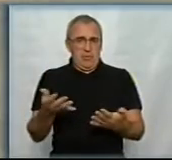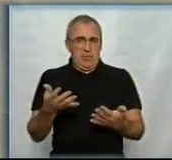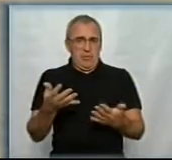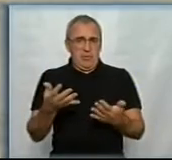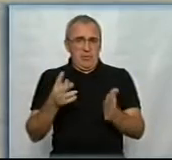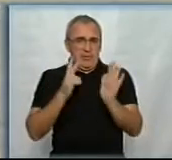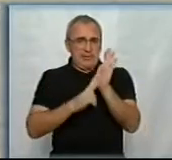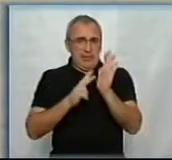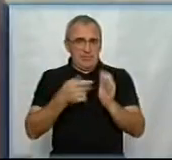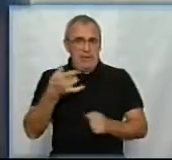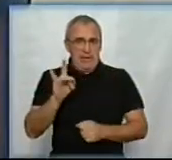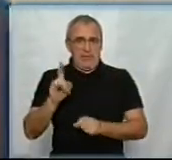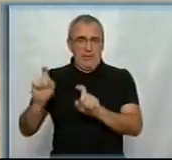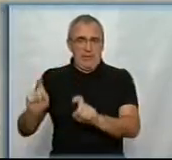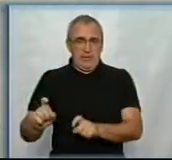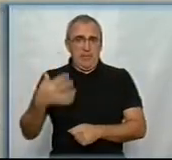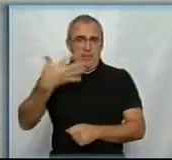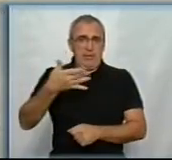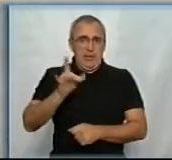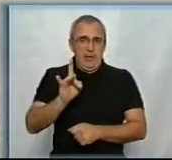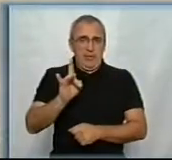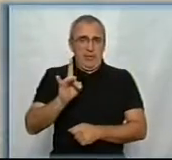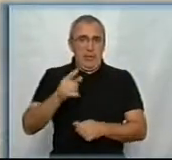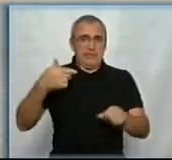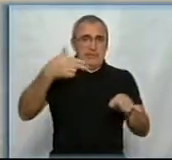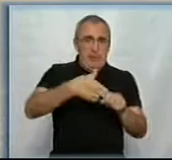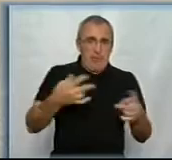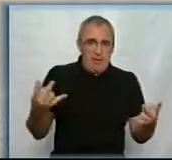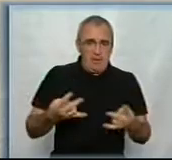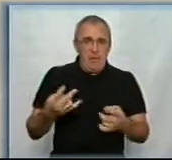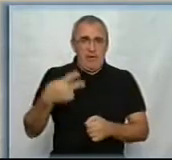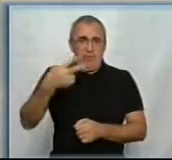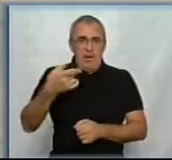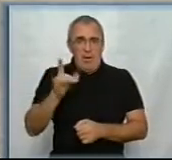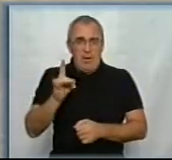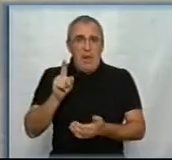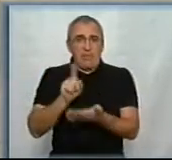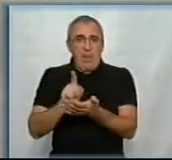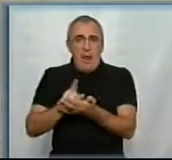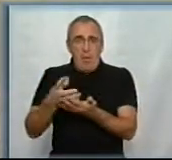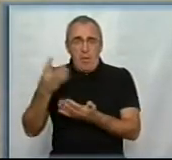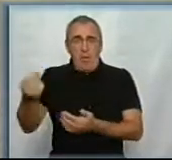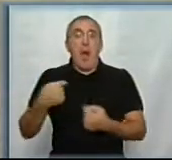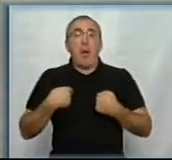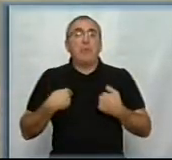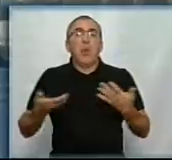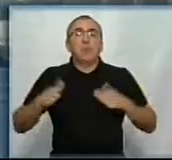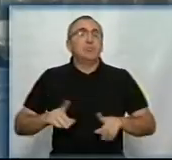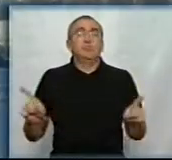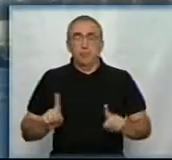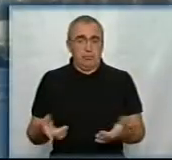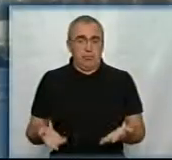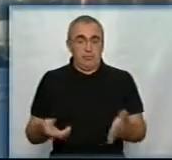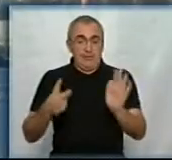гривень сидить, 50 гривень мені на заправку треба, 20 гривень на налоги, а мені що залишається?